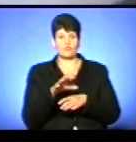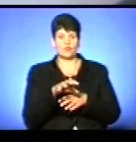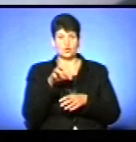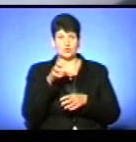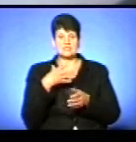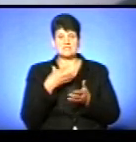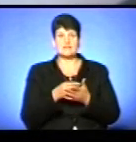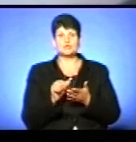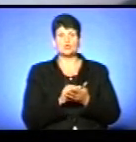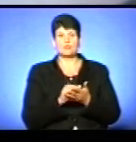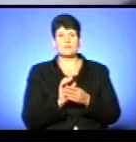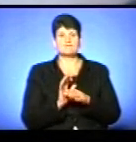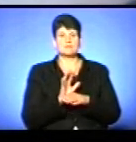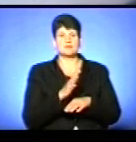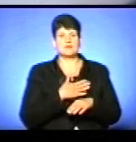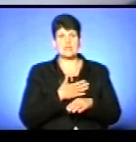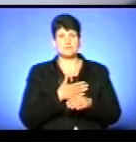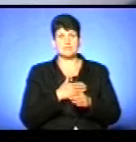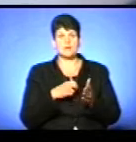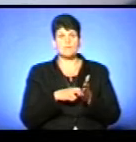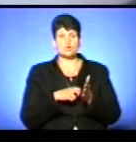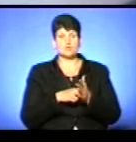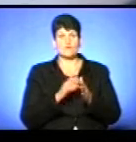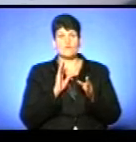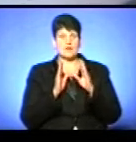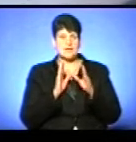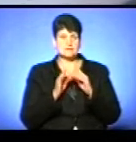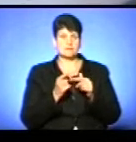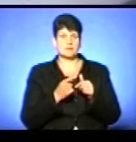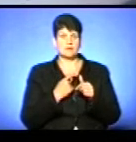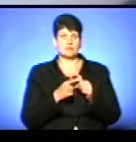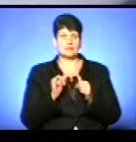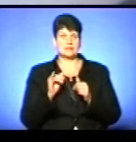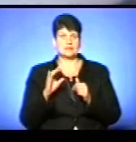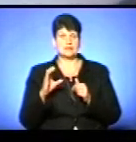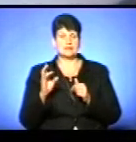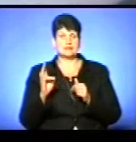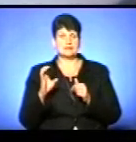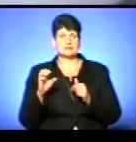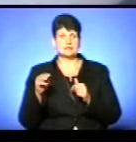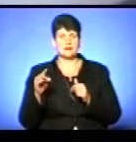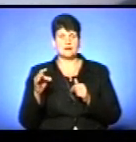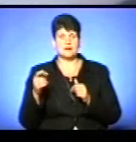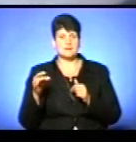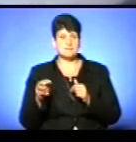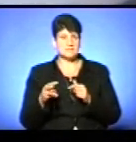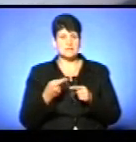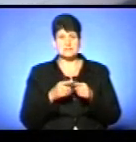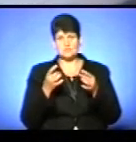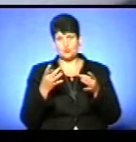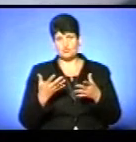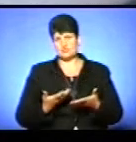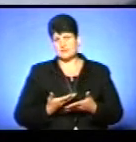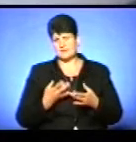свій документ, відправляють нам на пошту, або фейсбук, або навіть інстаграм. Тобто це спрощує життя, не потрібно людям